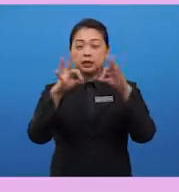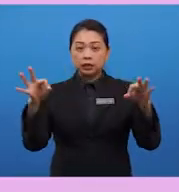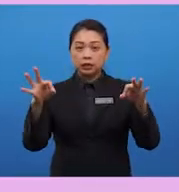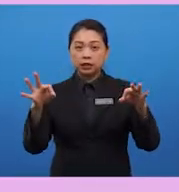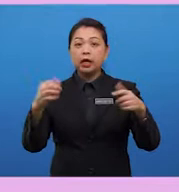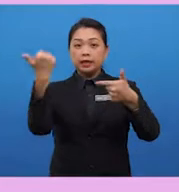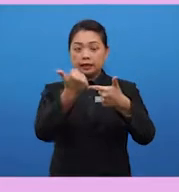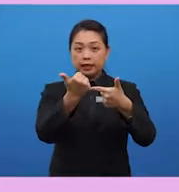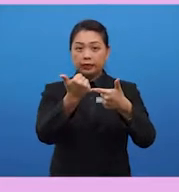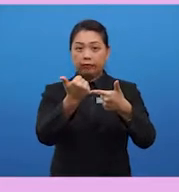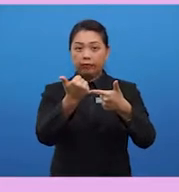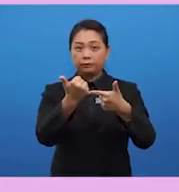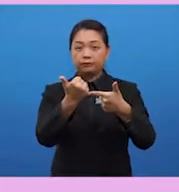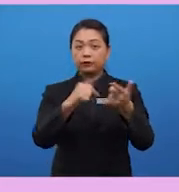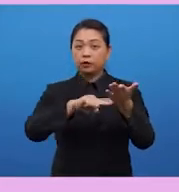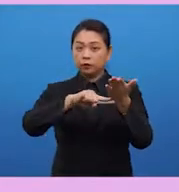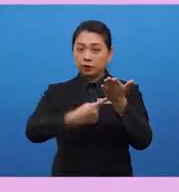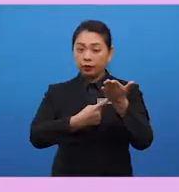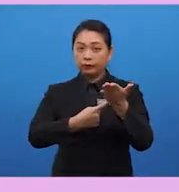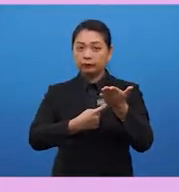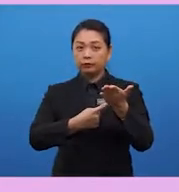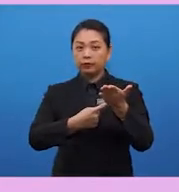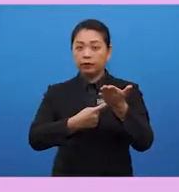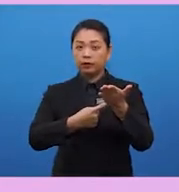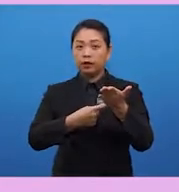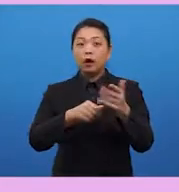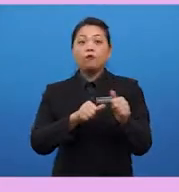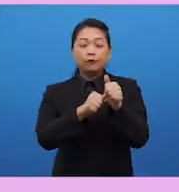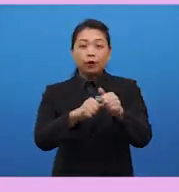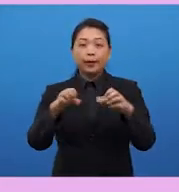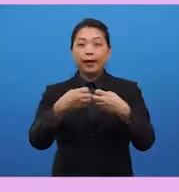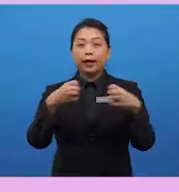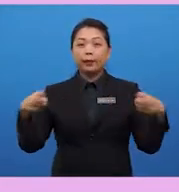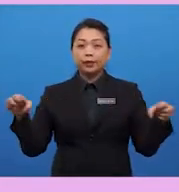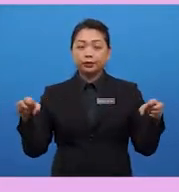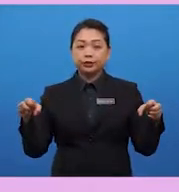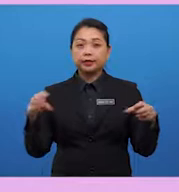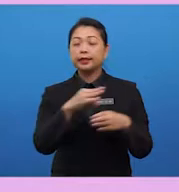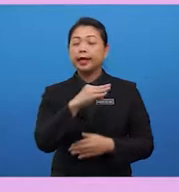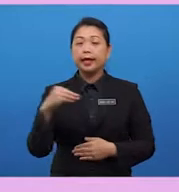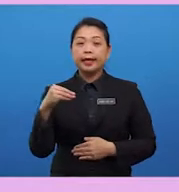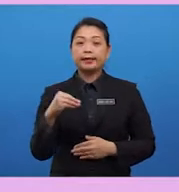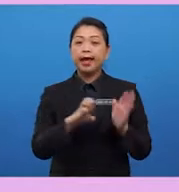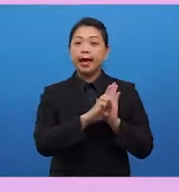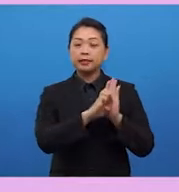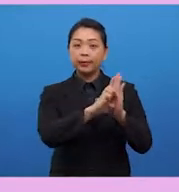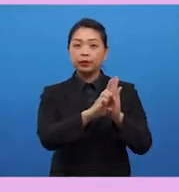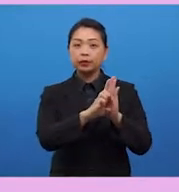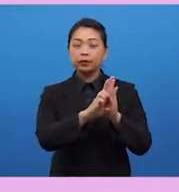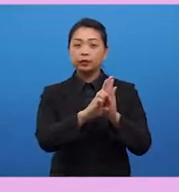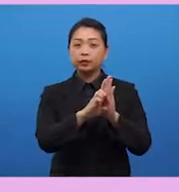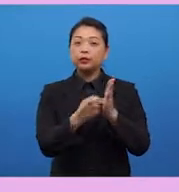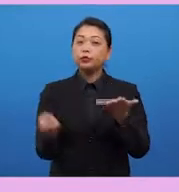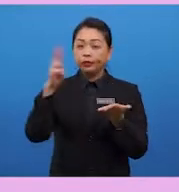start off with a topic sentence, followed by elaboration and examples. Now, you repeat the same style of